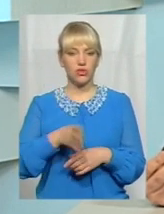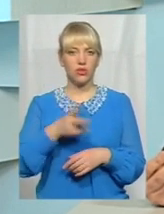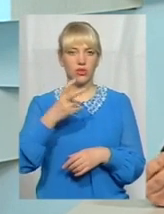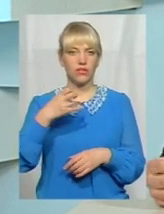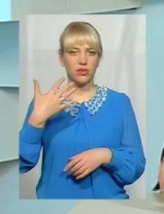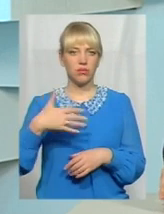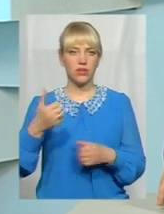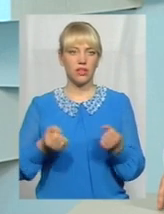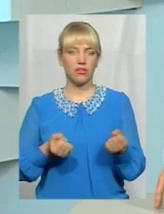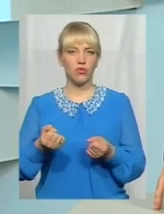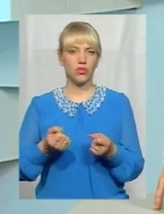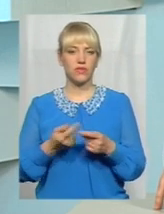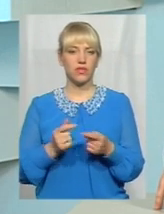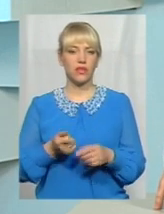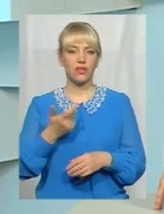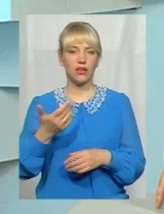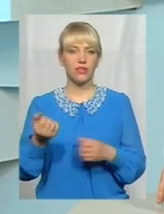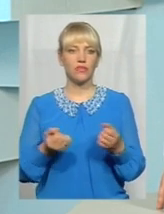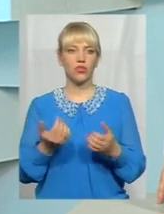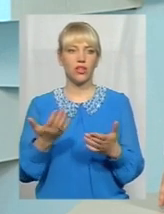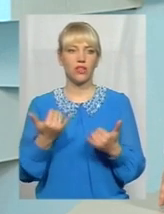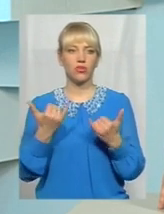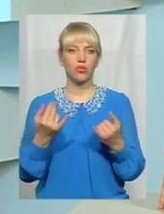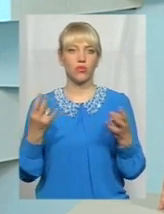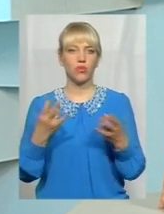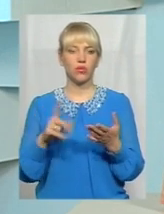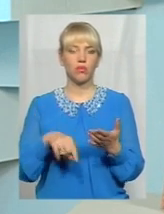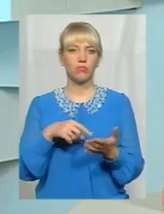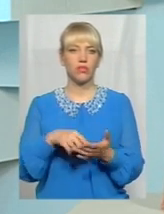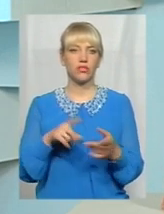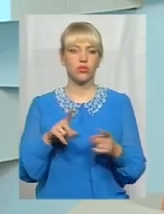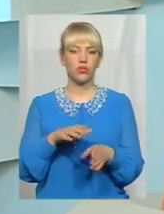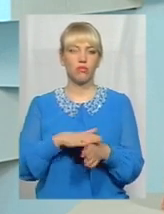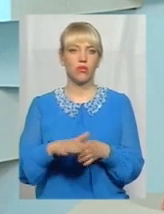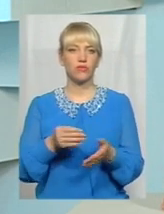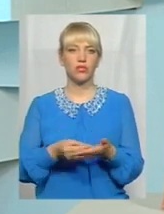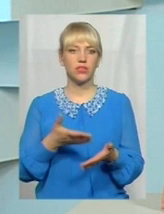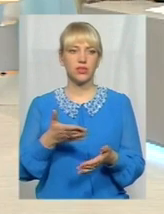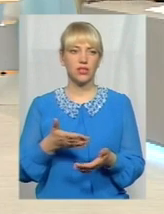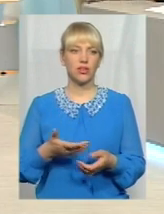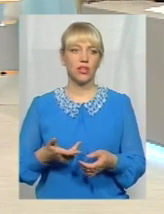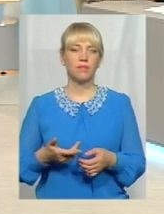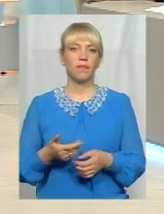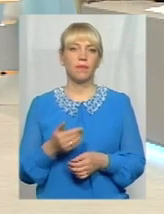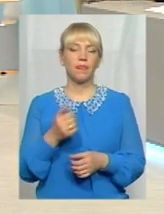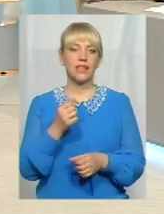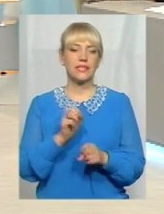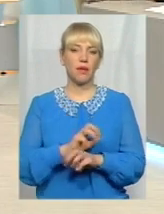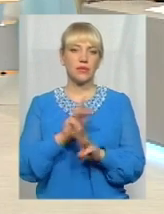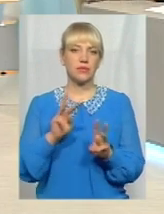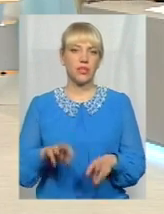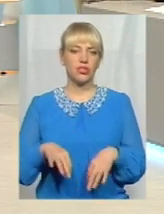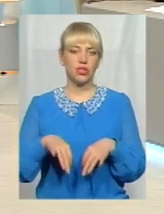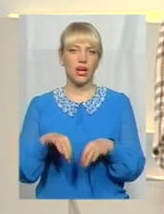водіїв – це кількість водіїв, яка сьогодні потрібна місту, щоб повноцінно забезпечити